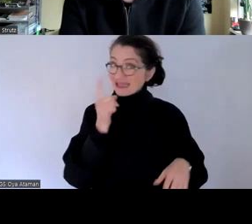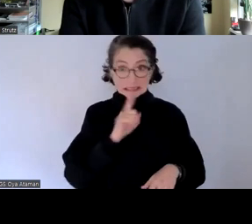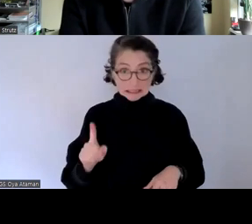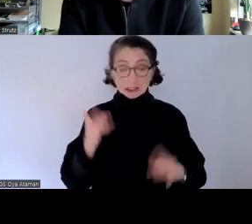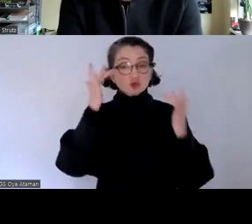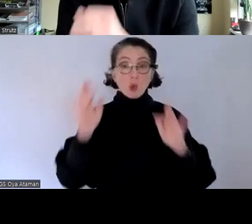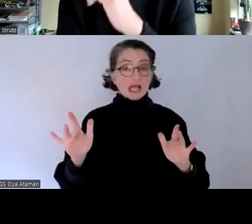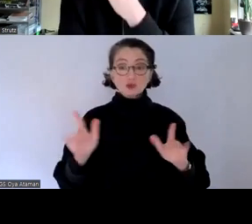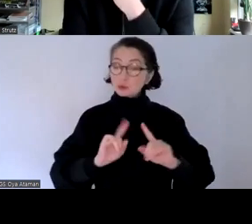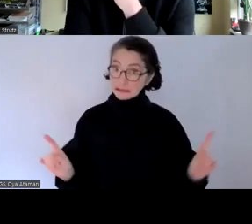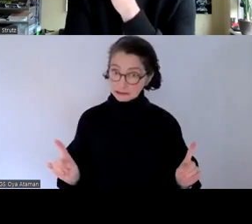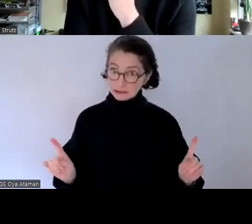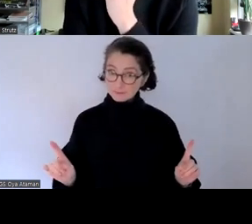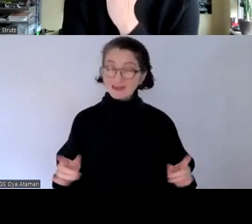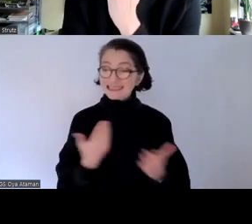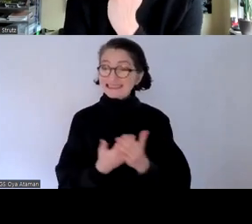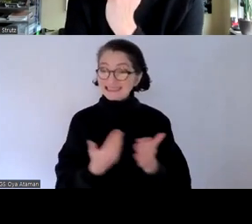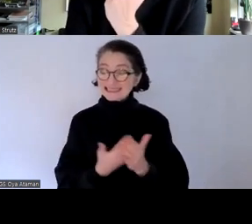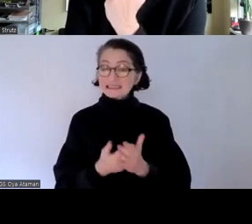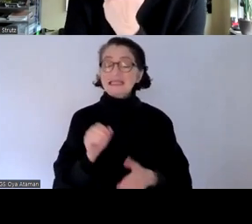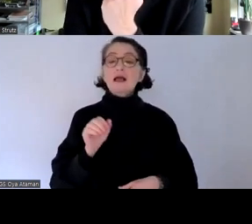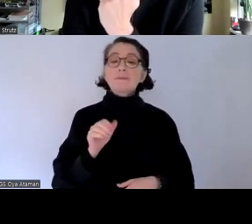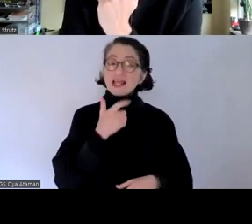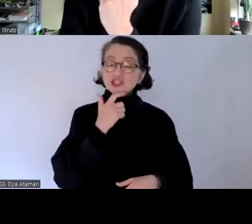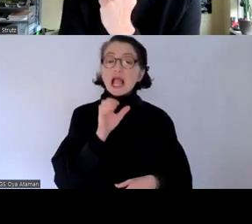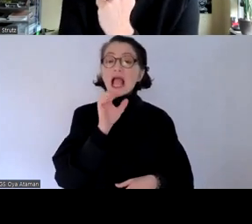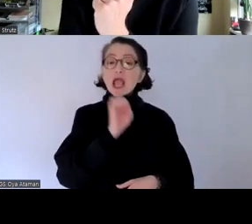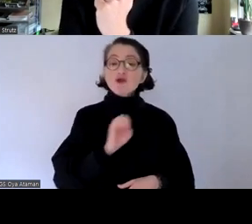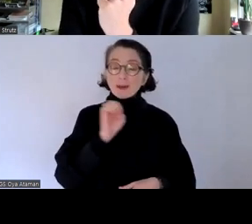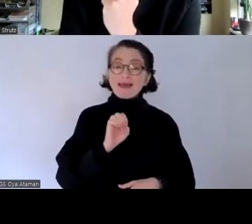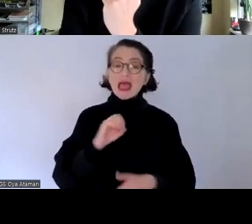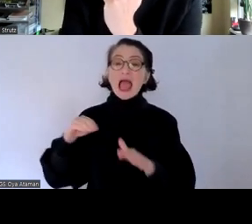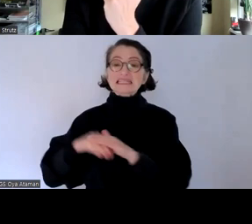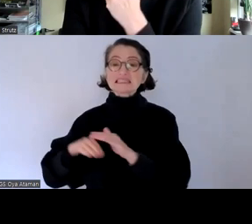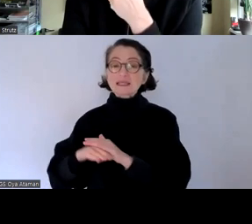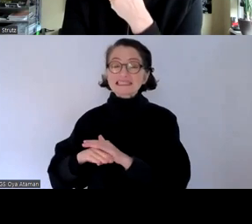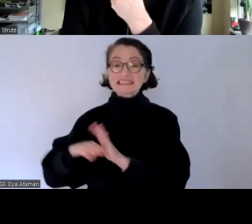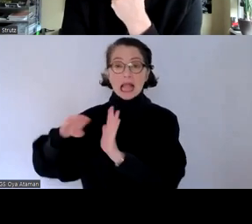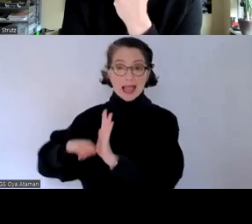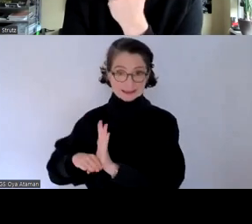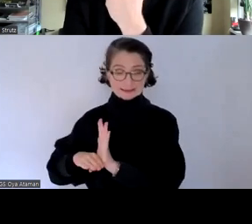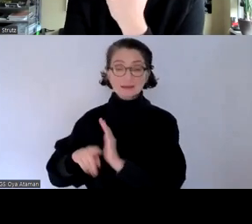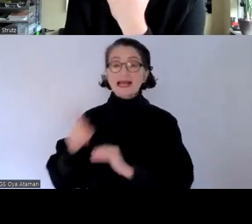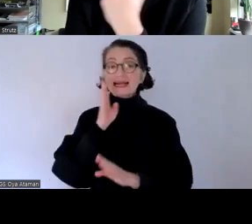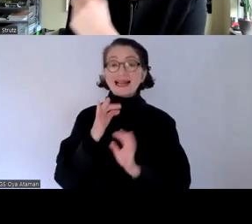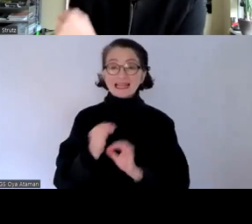dieser european accessibilities act beruht auf der richtlinie oder das ist die richtlinie 20 19